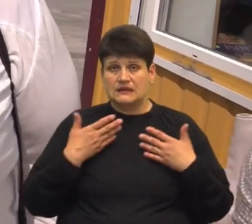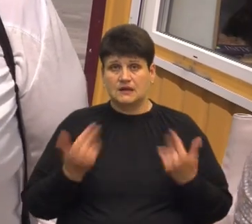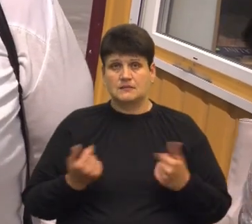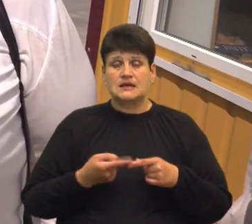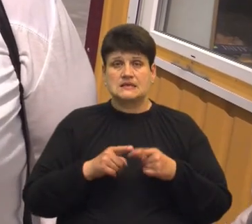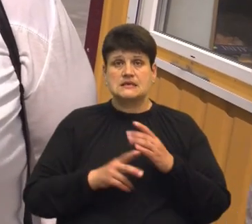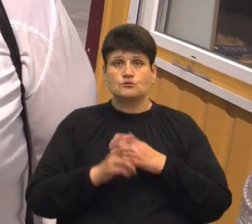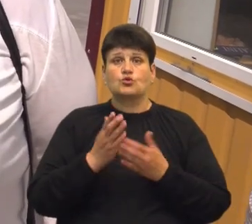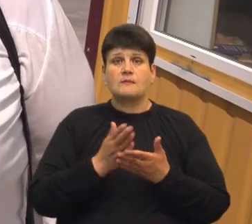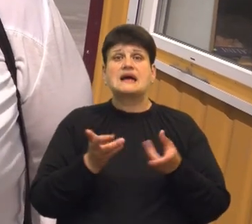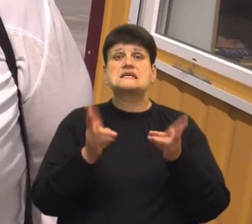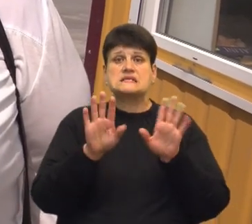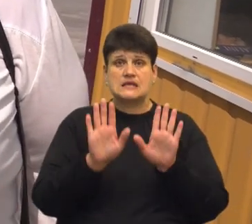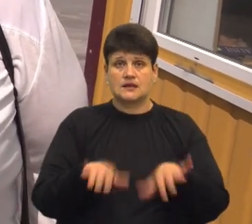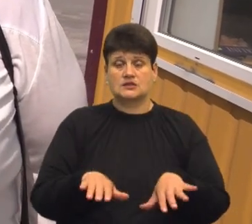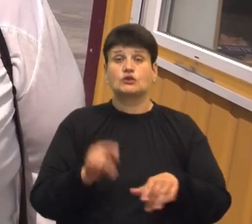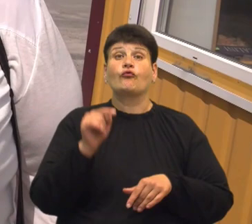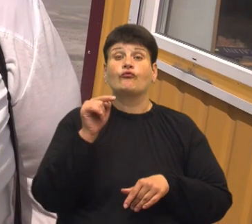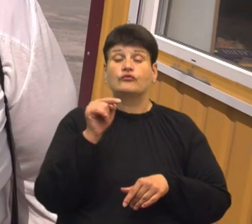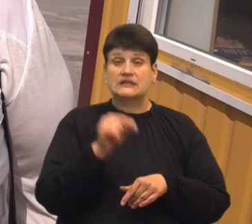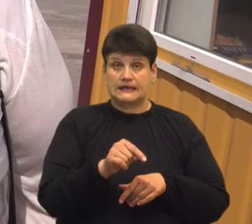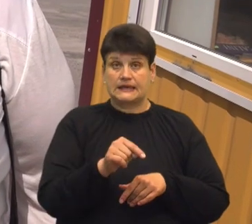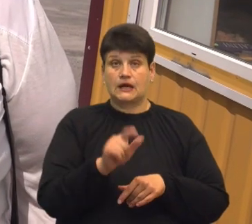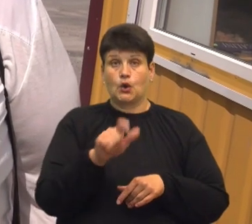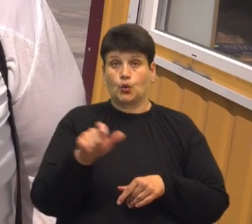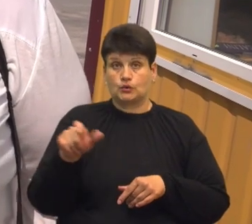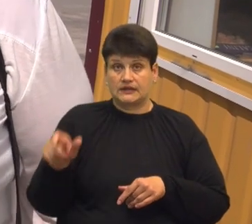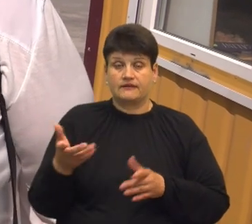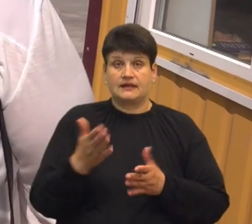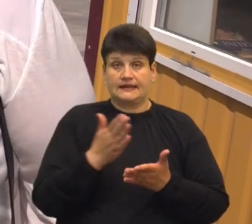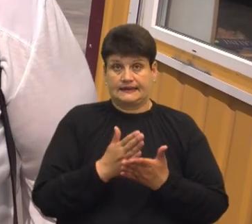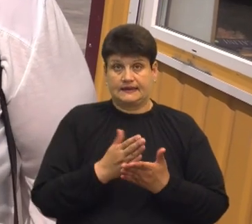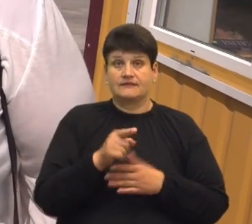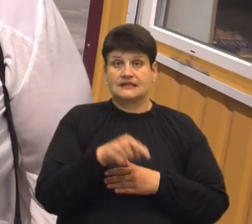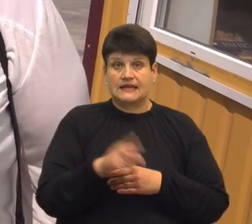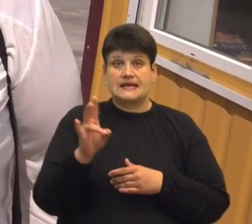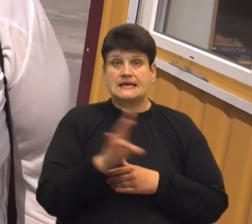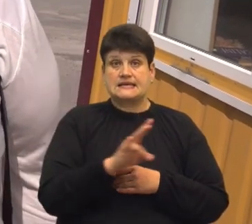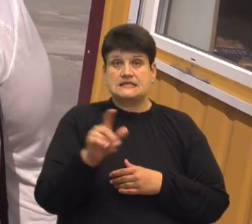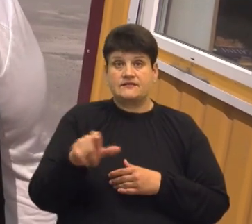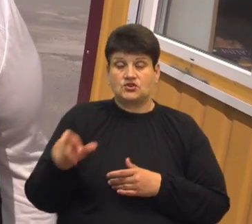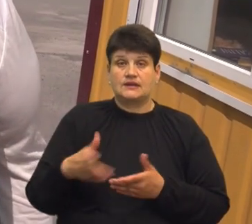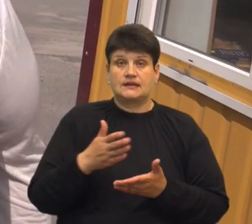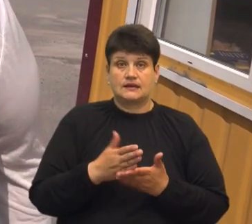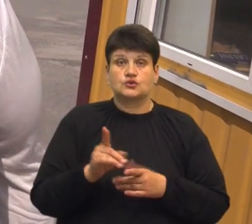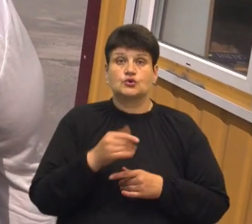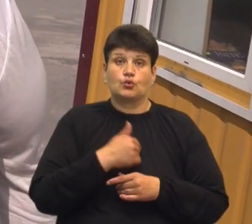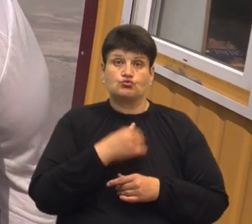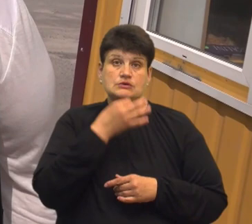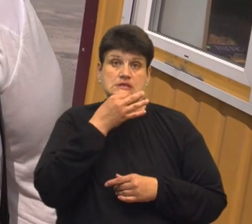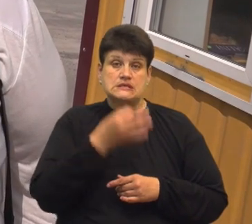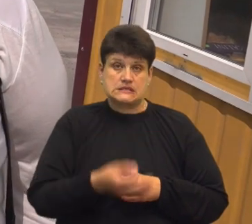лишитися в тих людей, в яких вони є, в тих священиків, які вони є. Що я хочу сказати, от